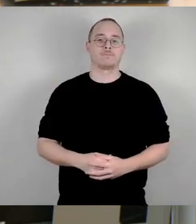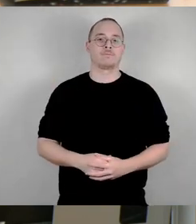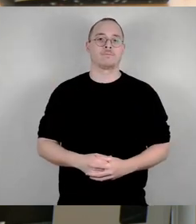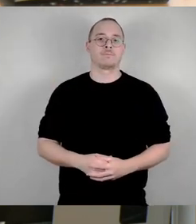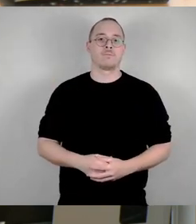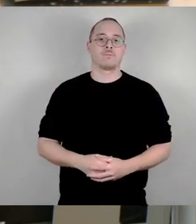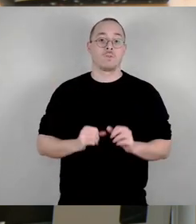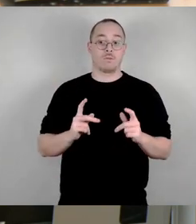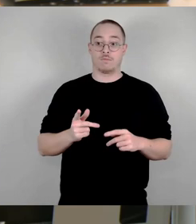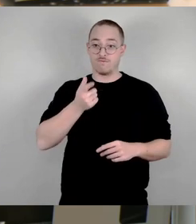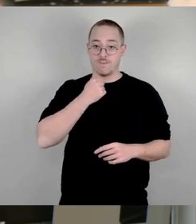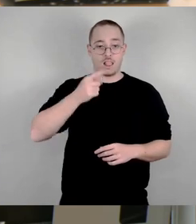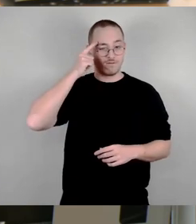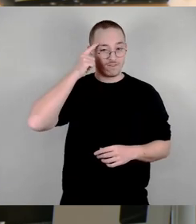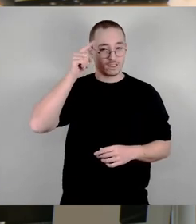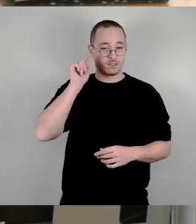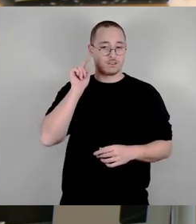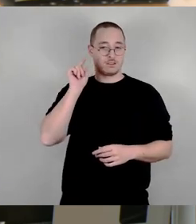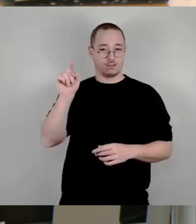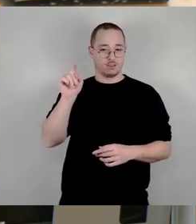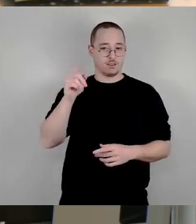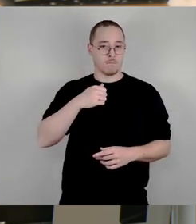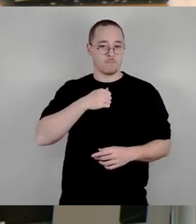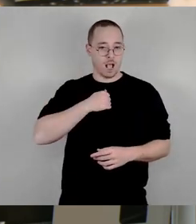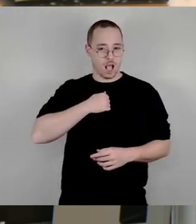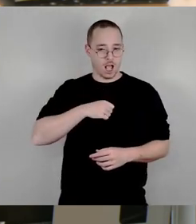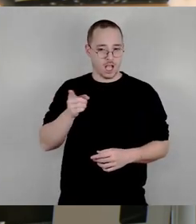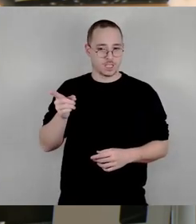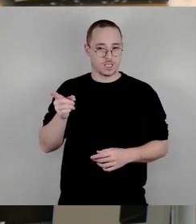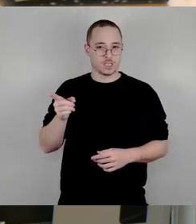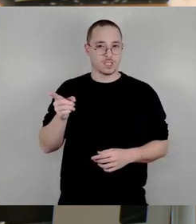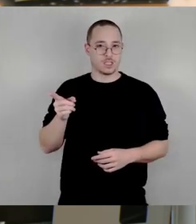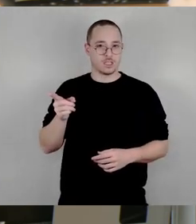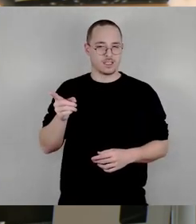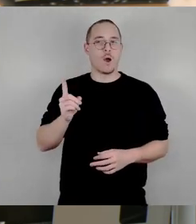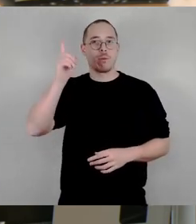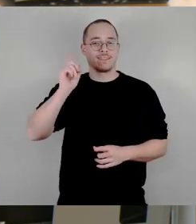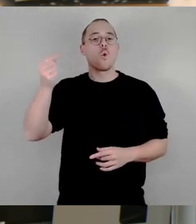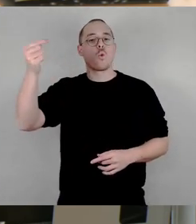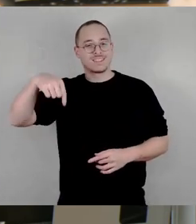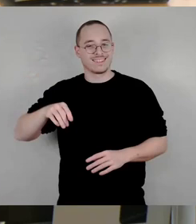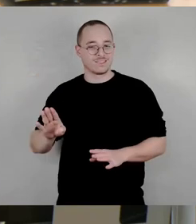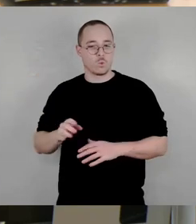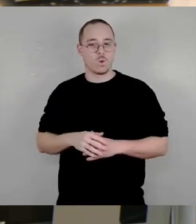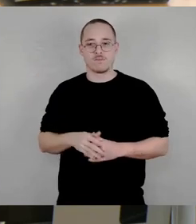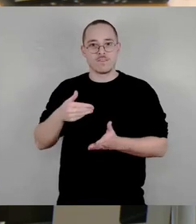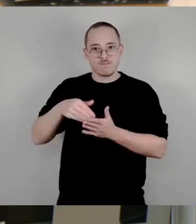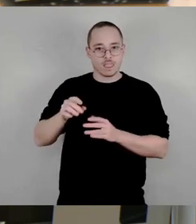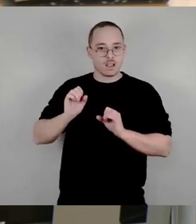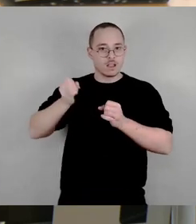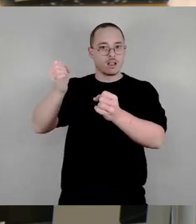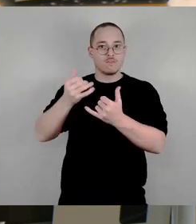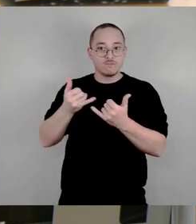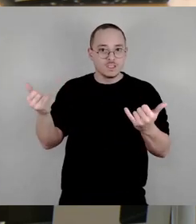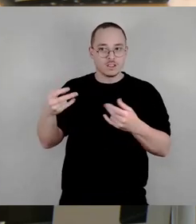was ist notwendig, um da oben das Bad, also nicht da oben, sondern unten das Bad dauerhaft weiter zu betreiben. Wir möchten auch wissen,